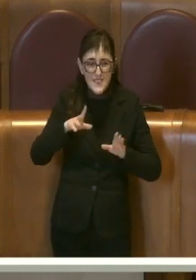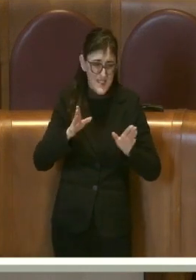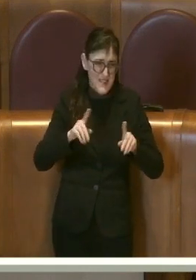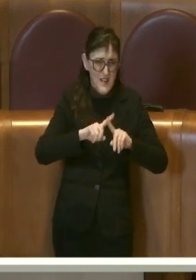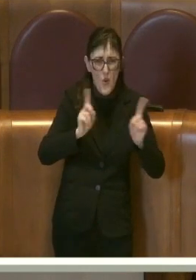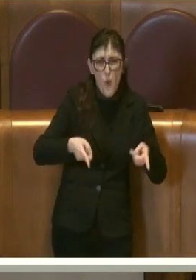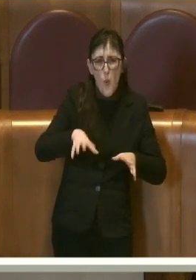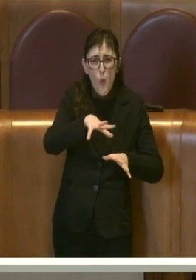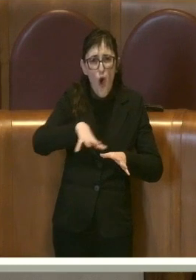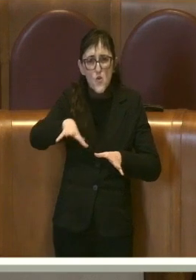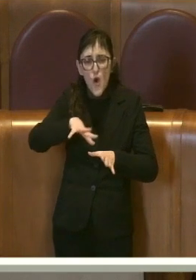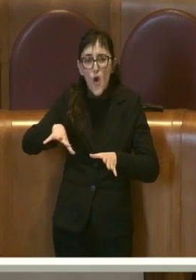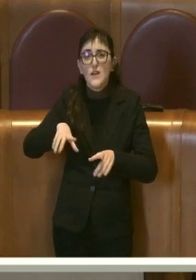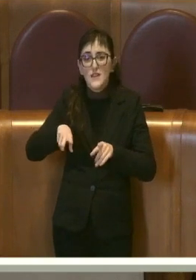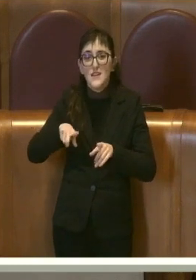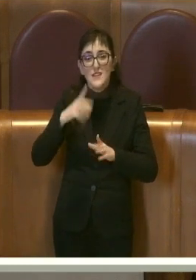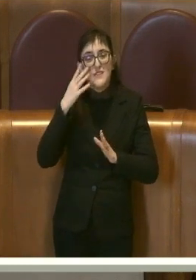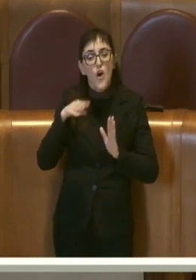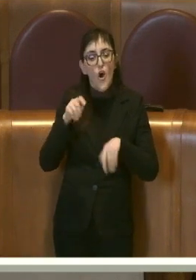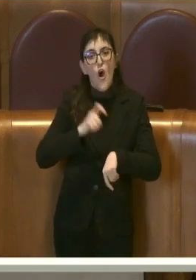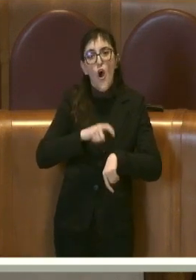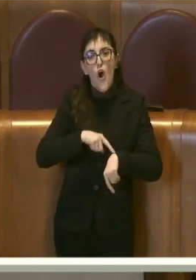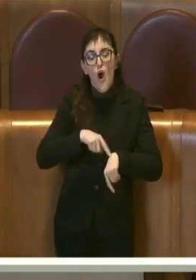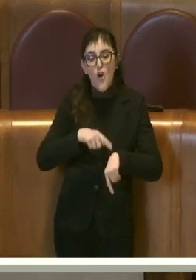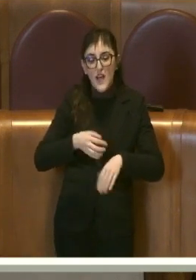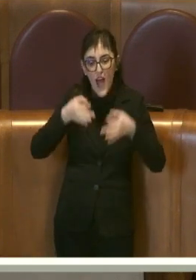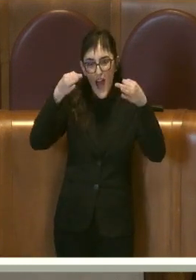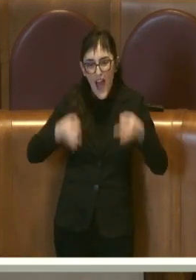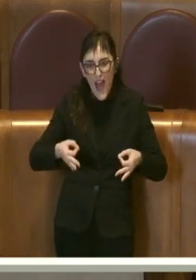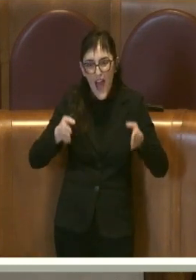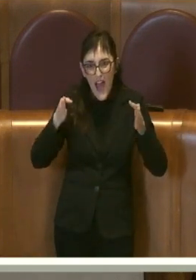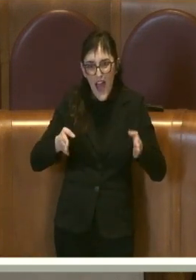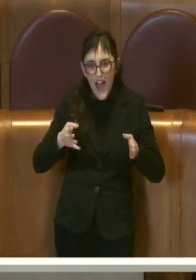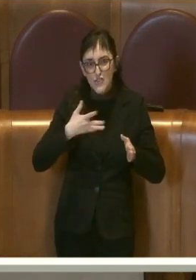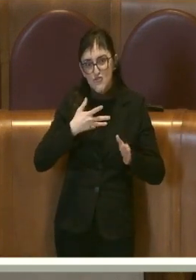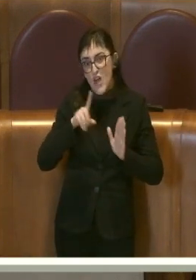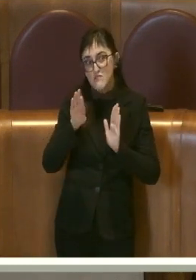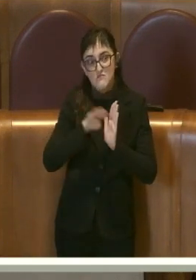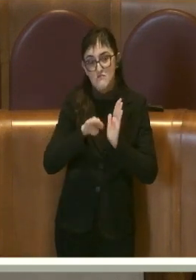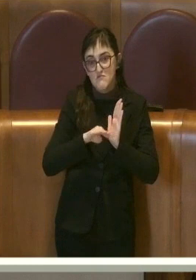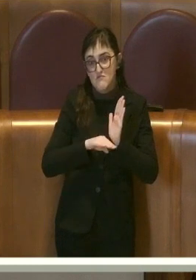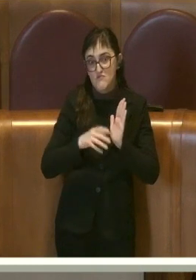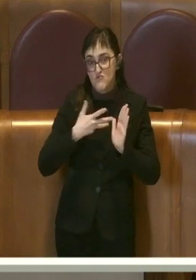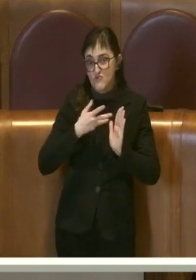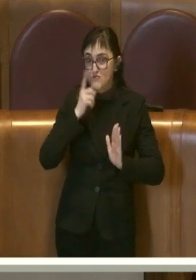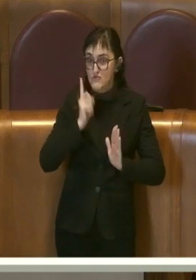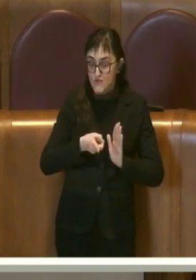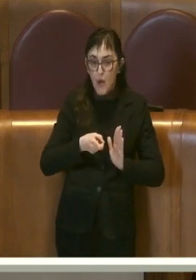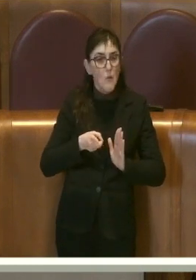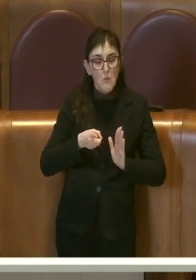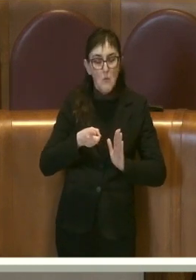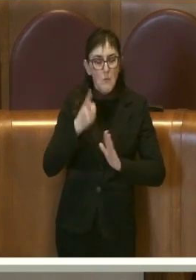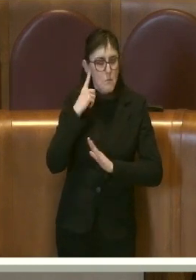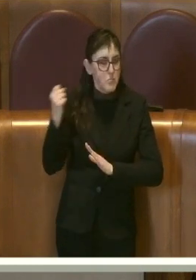assegnati dalle ordinanze e dalle regole comunali.